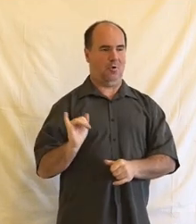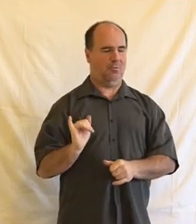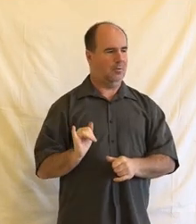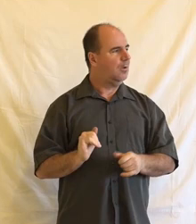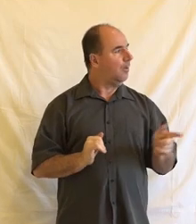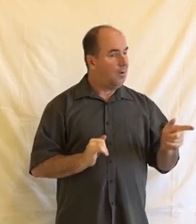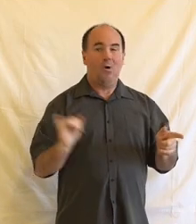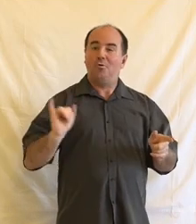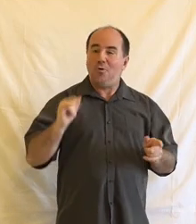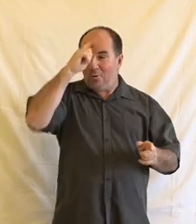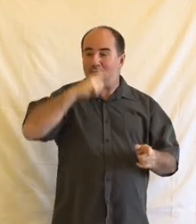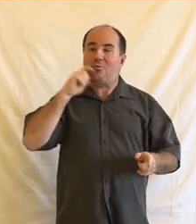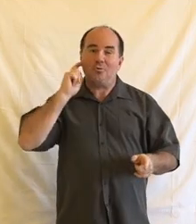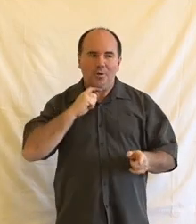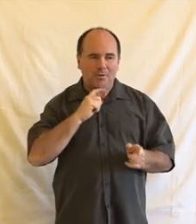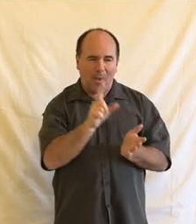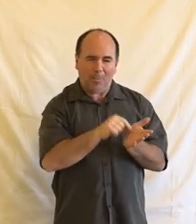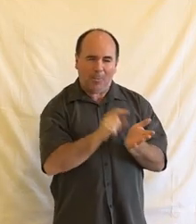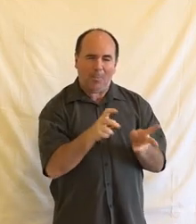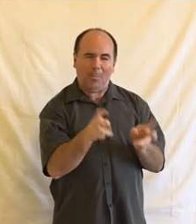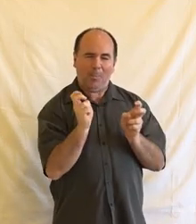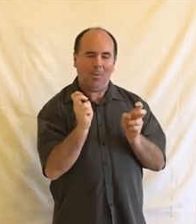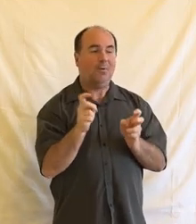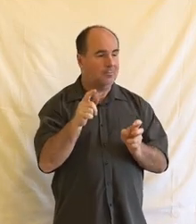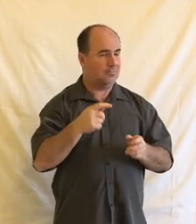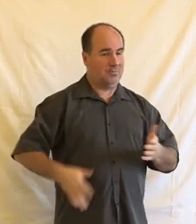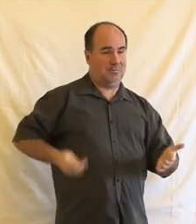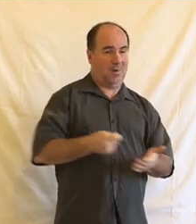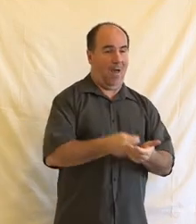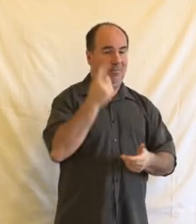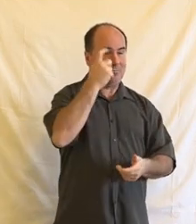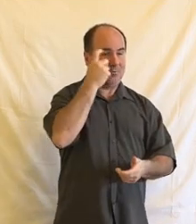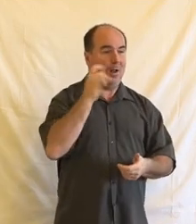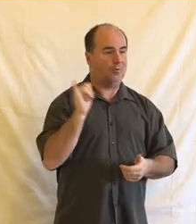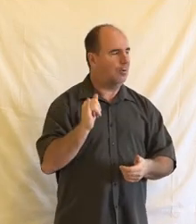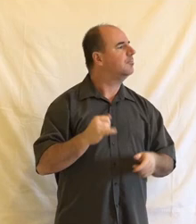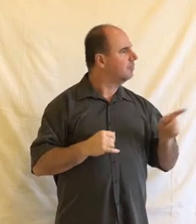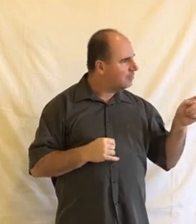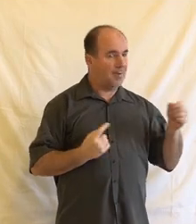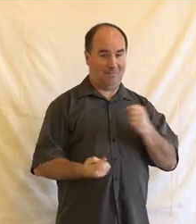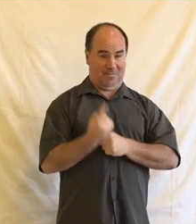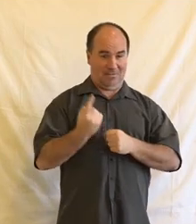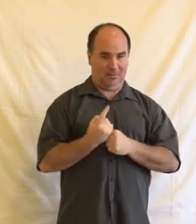zneužívat ty dávky. Co se stalo? Ten systém označil více než 20 tisíc rodičů